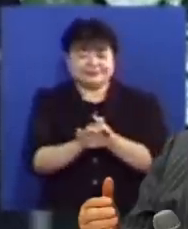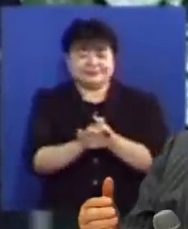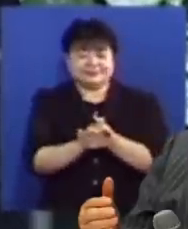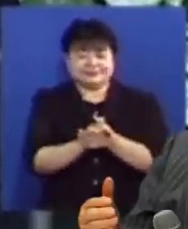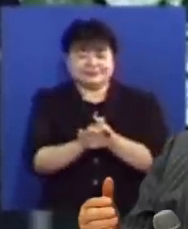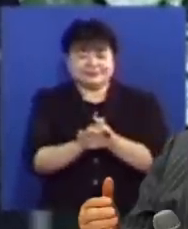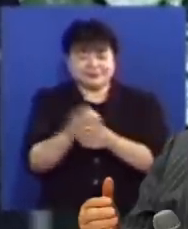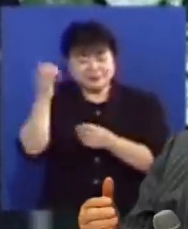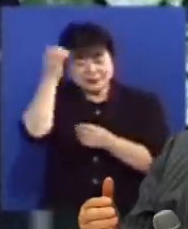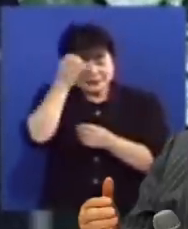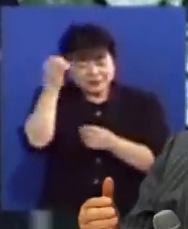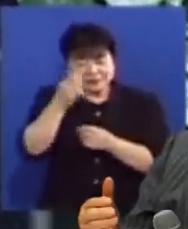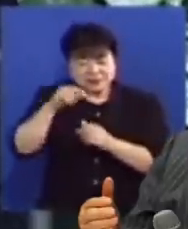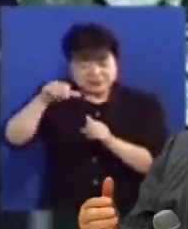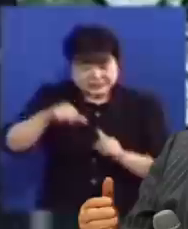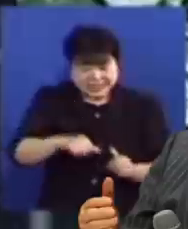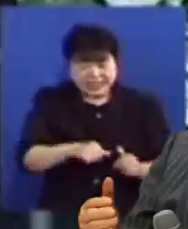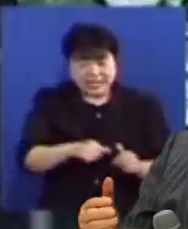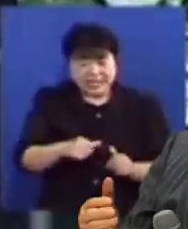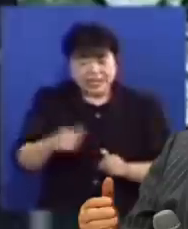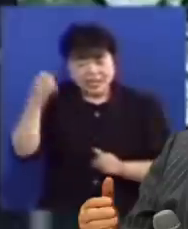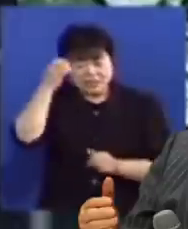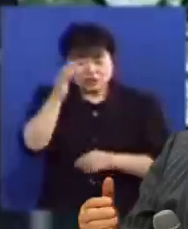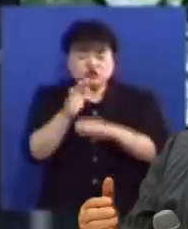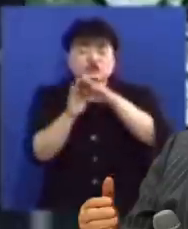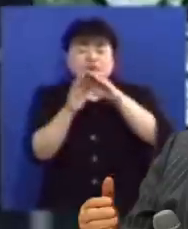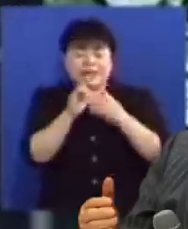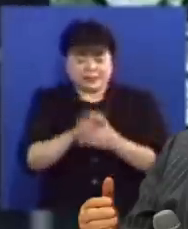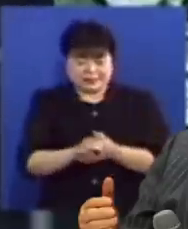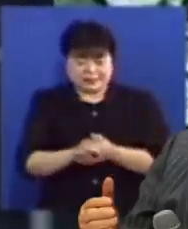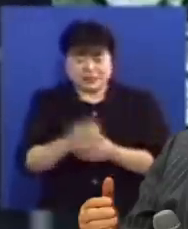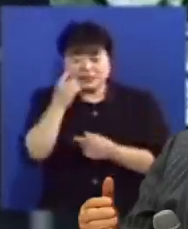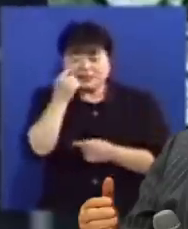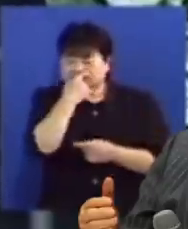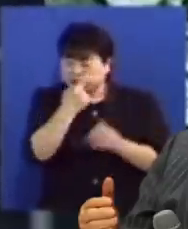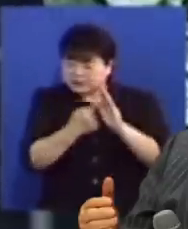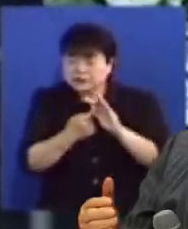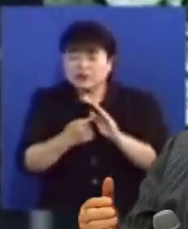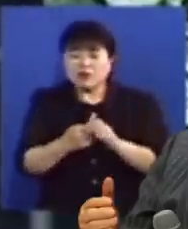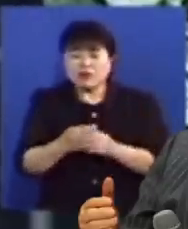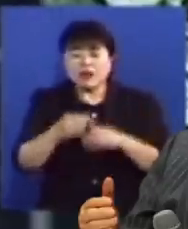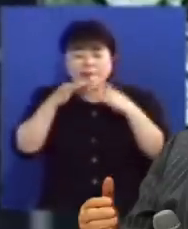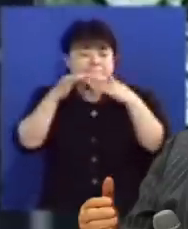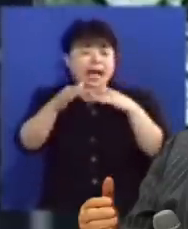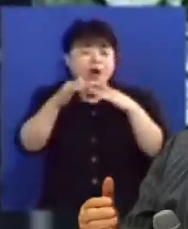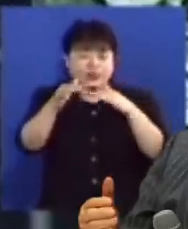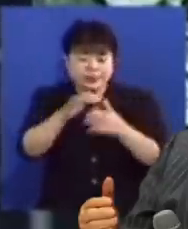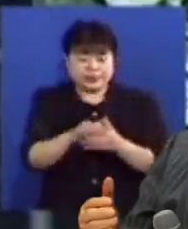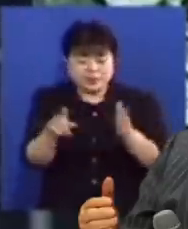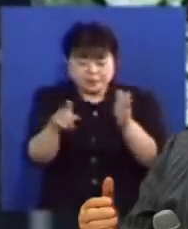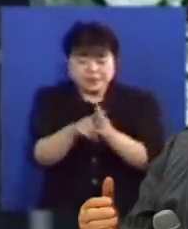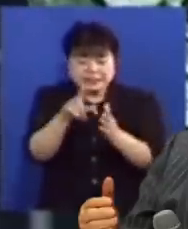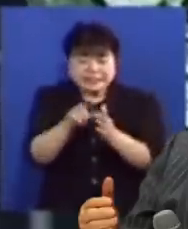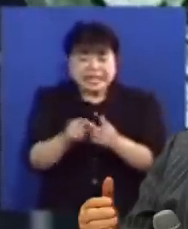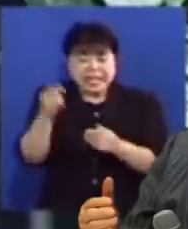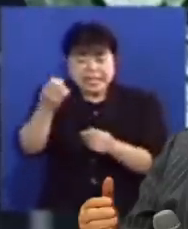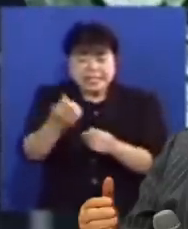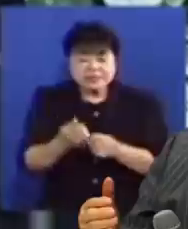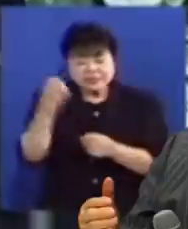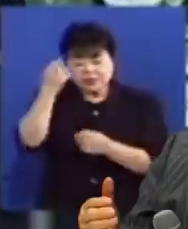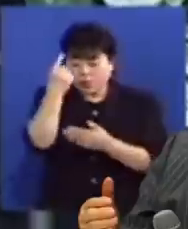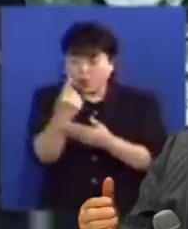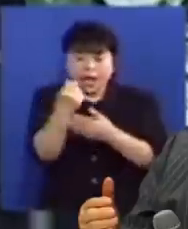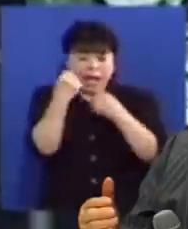성령 세례 혹은 성령 충만이라고 말하는데 그 증거는 방언입니다 믿을 때 이미 성령이 와